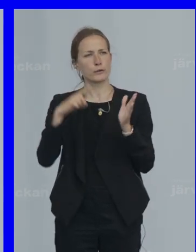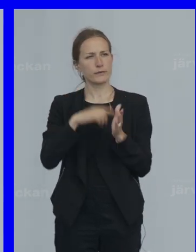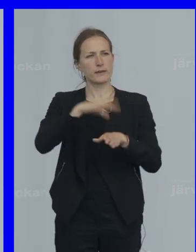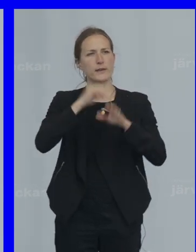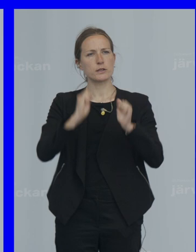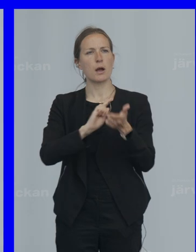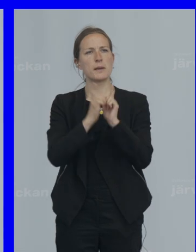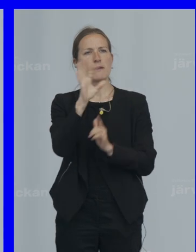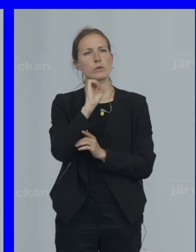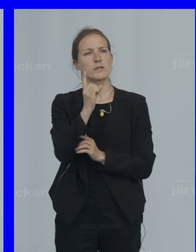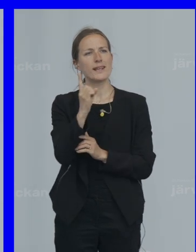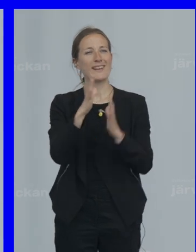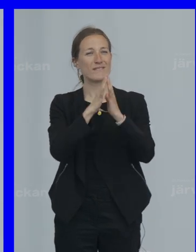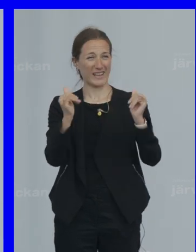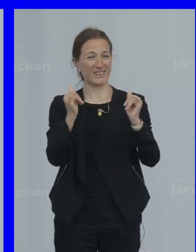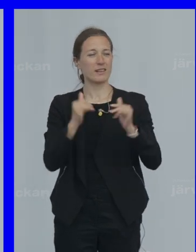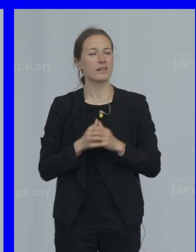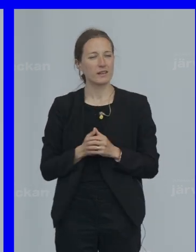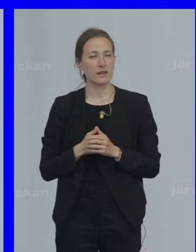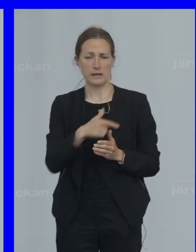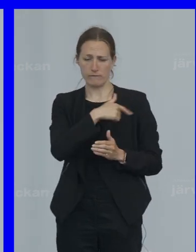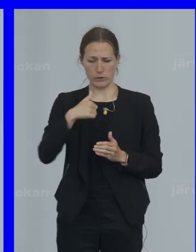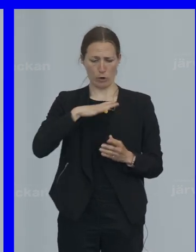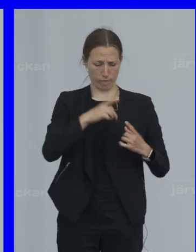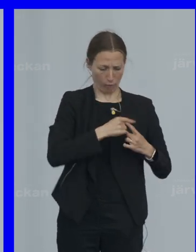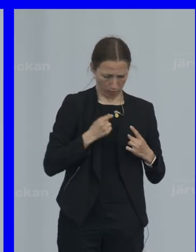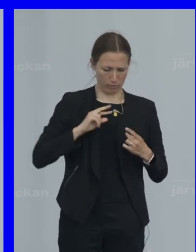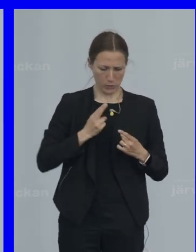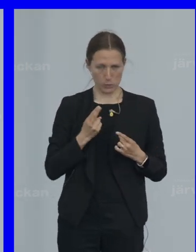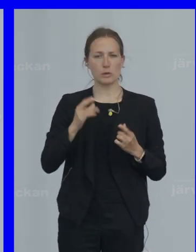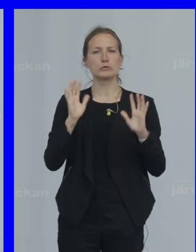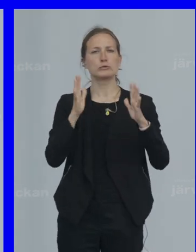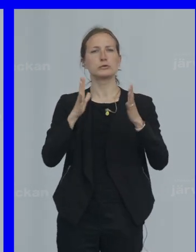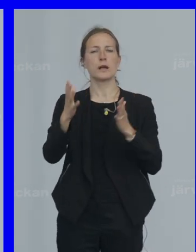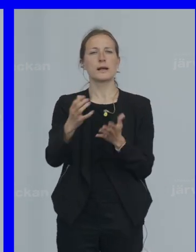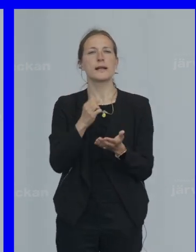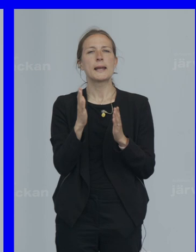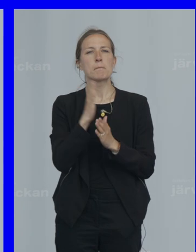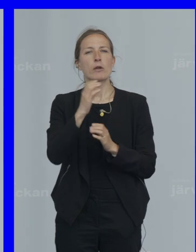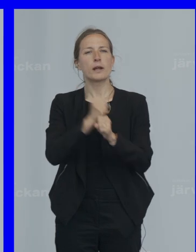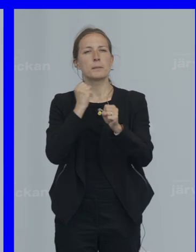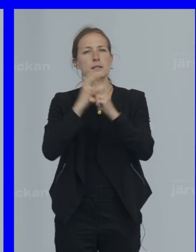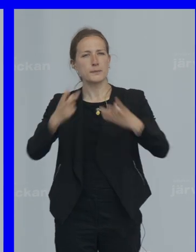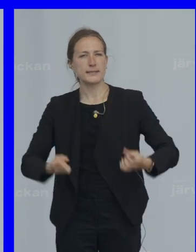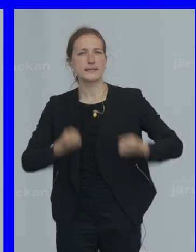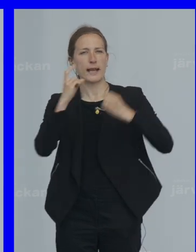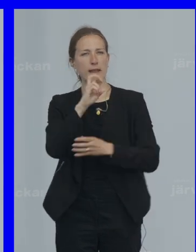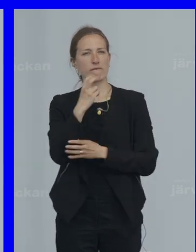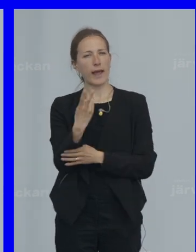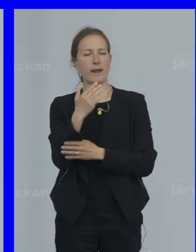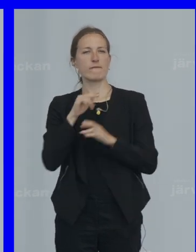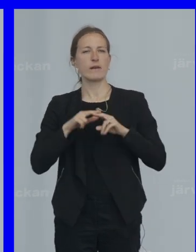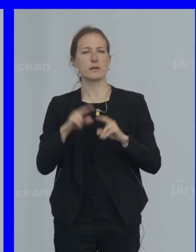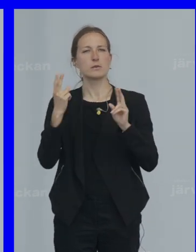2030 Vi går till val På en politik Som klarar det klimatarbetet Som stärker välfärden Och som ökar